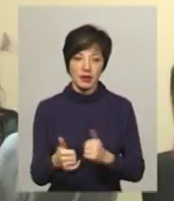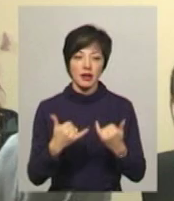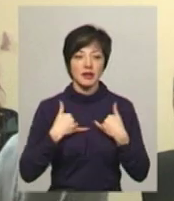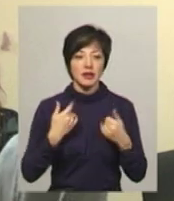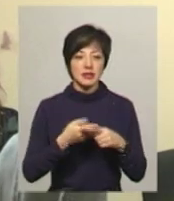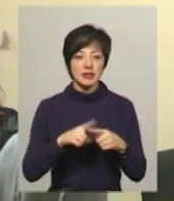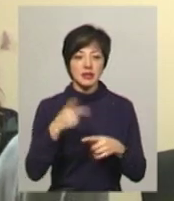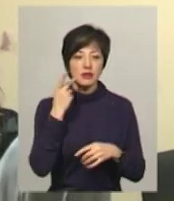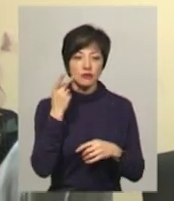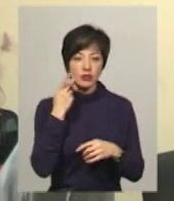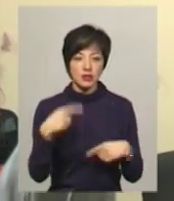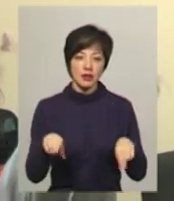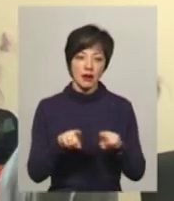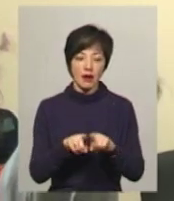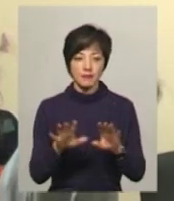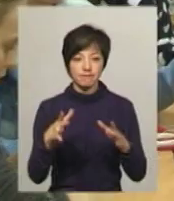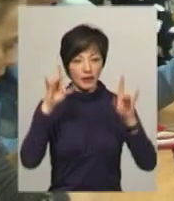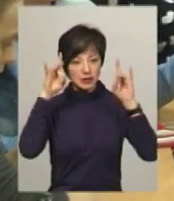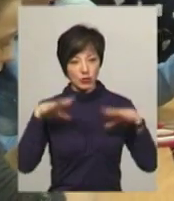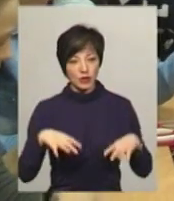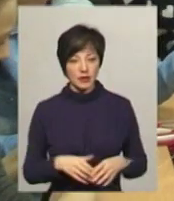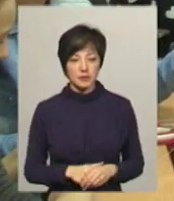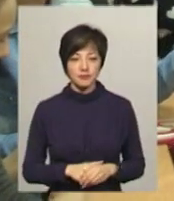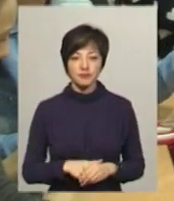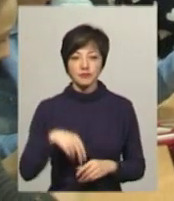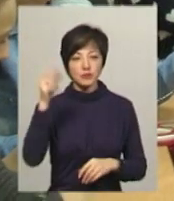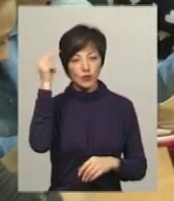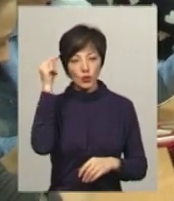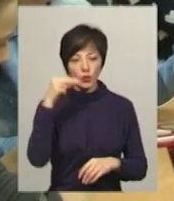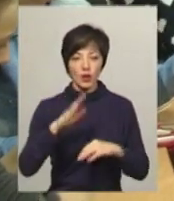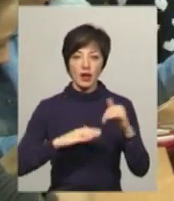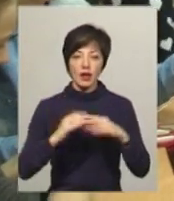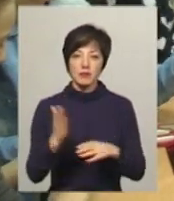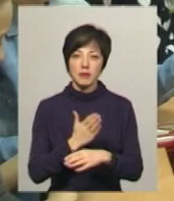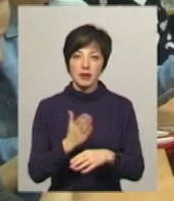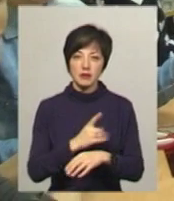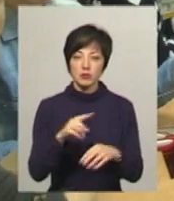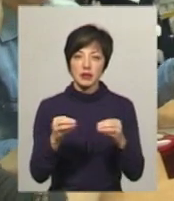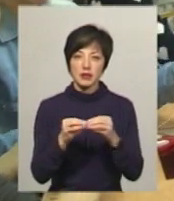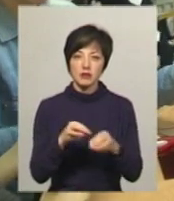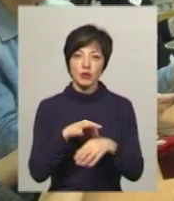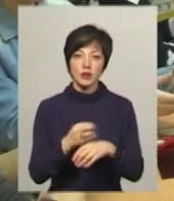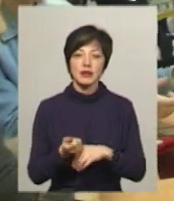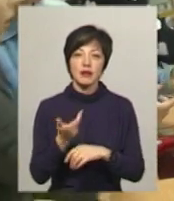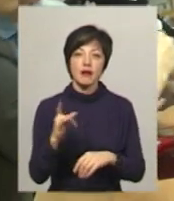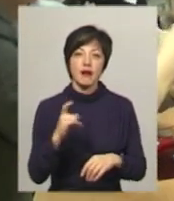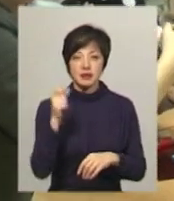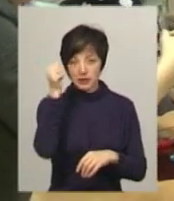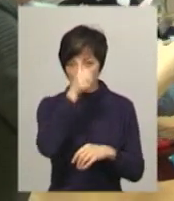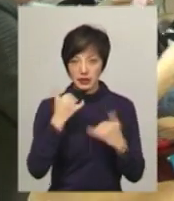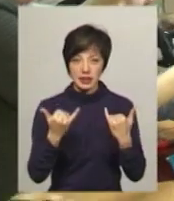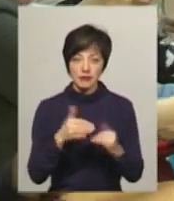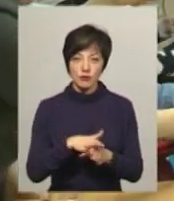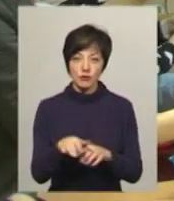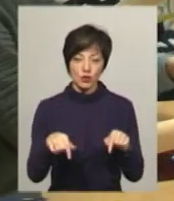завжди така несподіваночка». Уроки хендмейду у бібліотеці філії номер 10 проходять кілька разів на рік. Найрішній